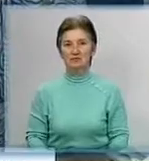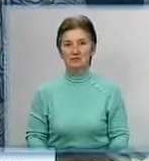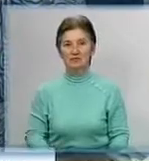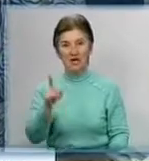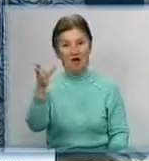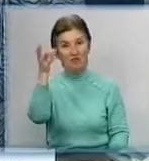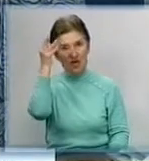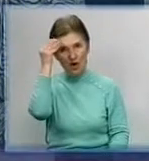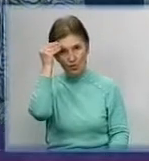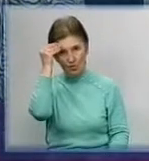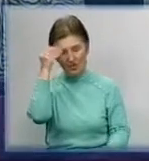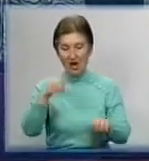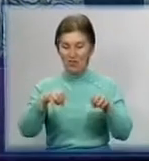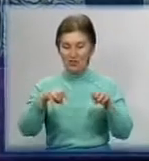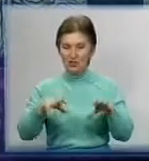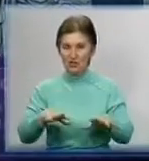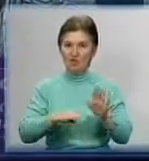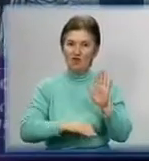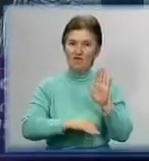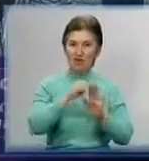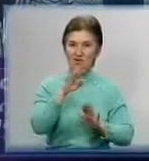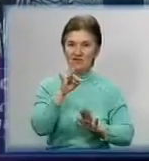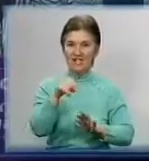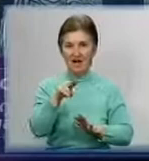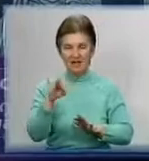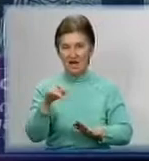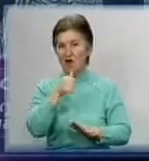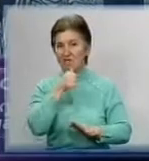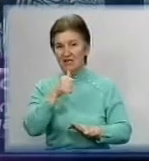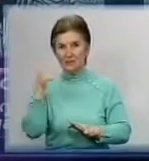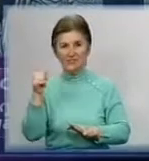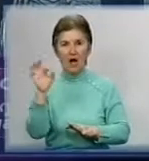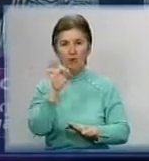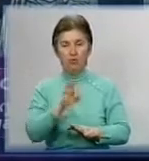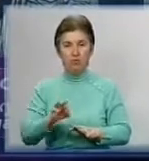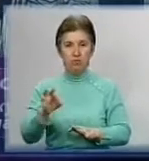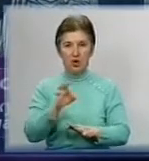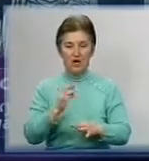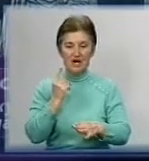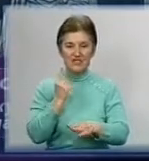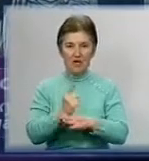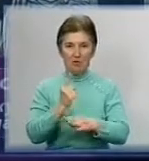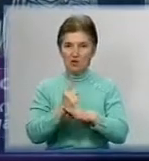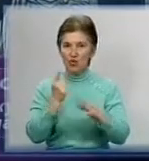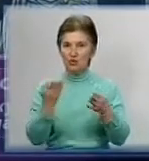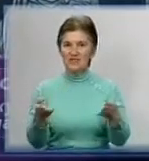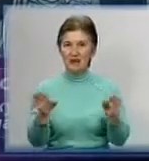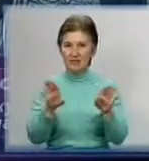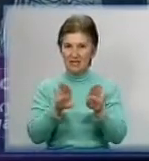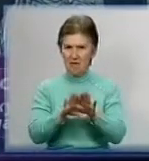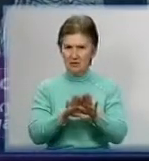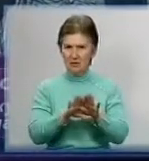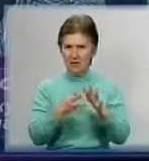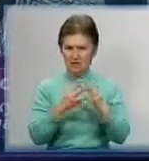Враховуючи постанову Верховної Ради, вона в минулому році вийшла про заборону закриття сільських закладів культури.